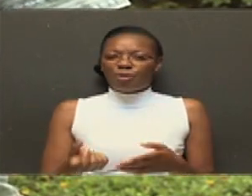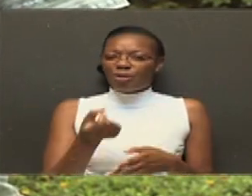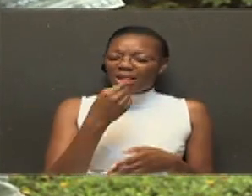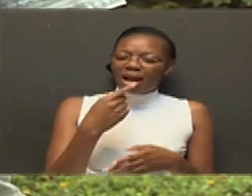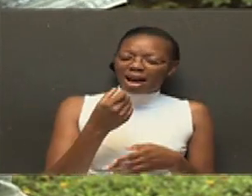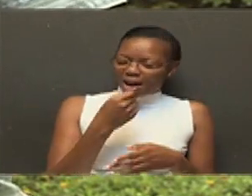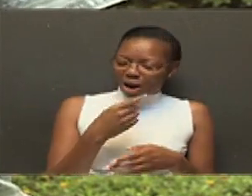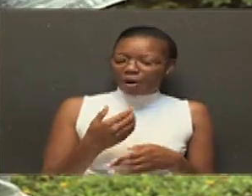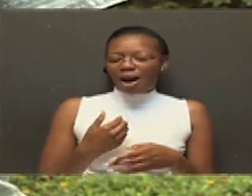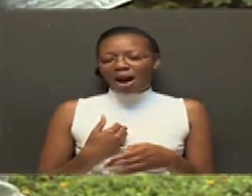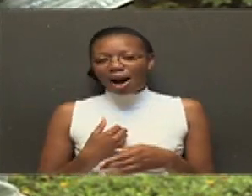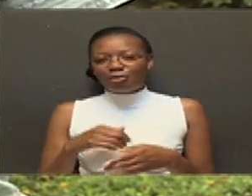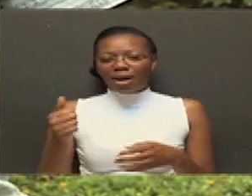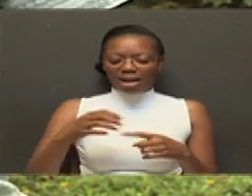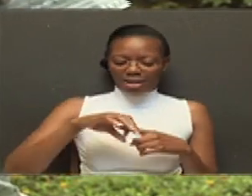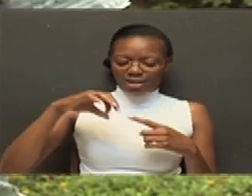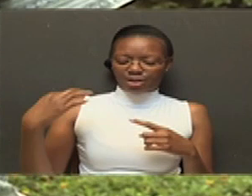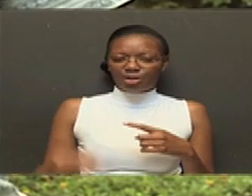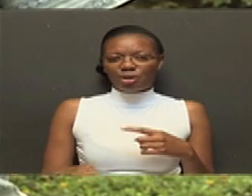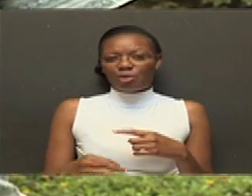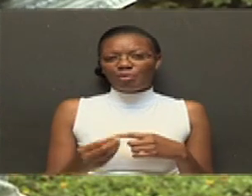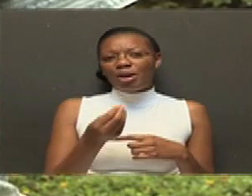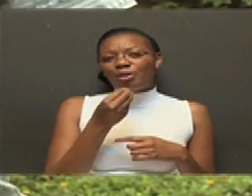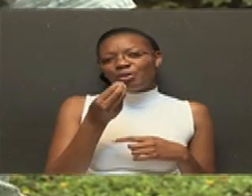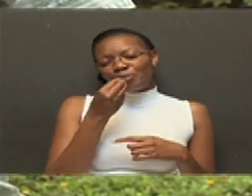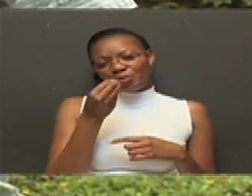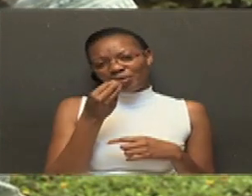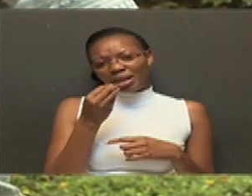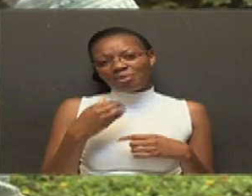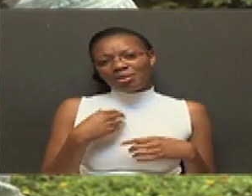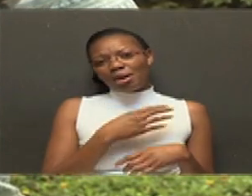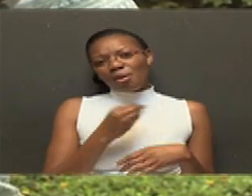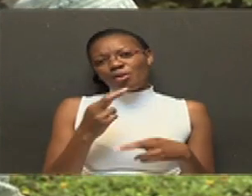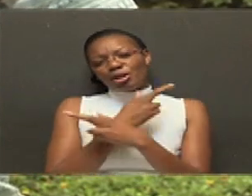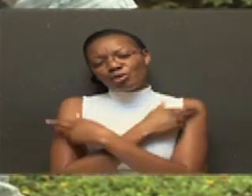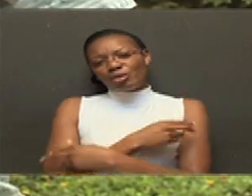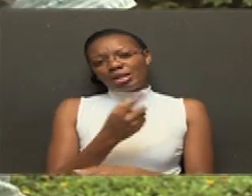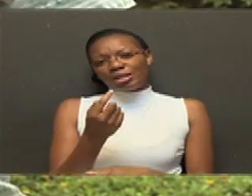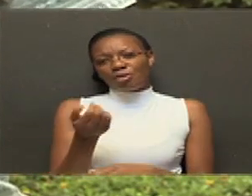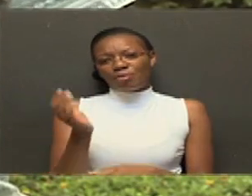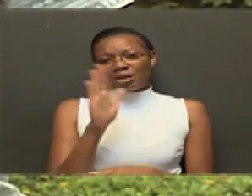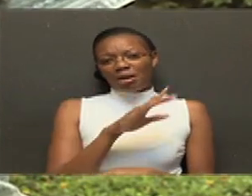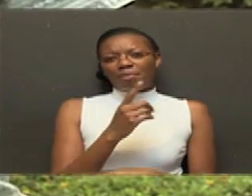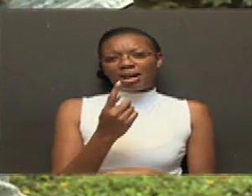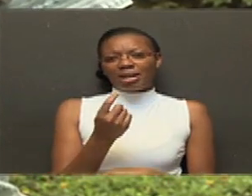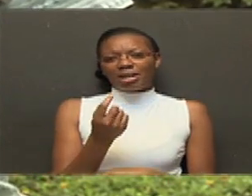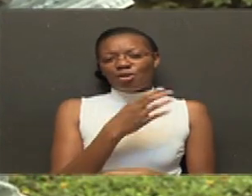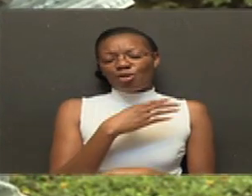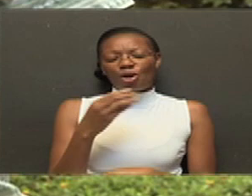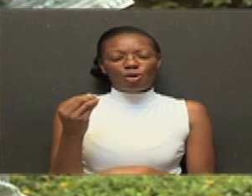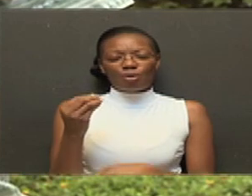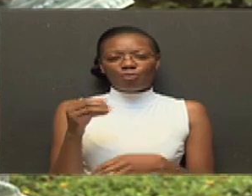kama vile malbe utumua kama mboga pia. Basi, wachamia ni pungewa kidogo, lakini usibandu kikwana ntarajia na mengi zaidi